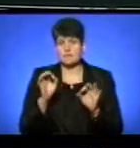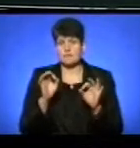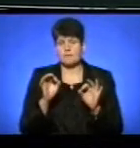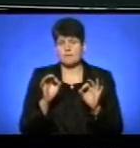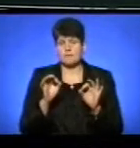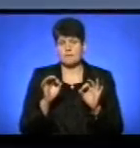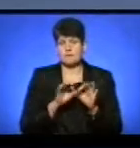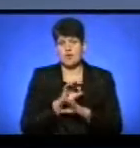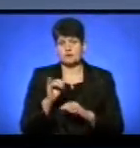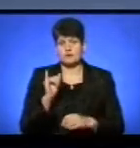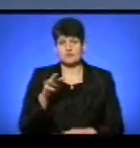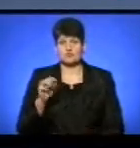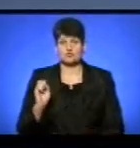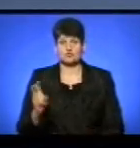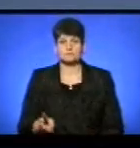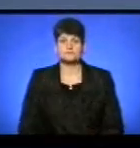Марчук.